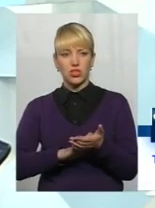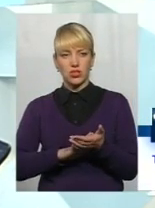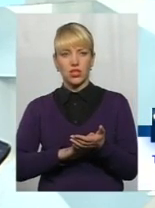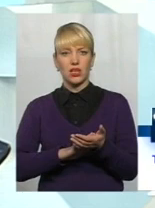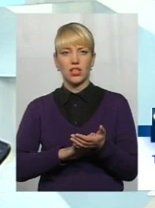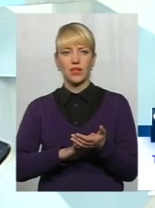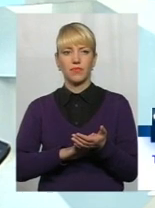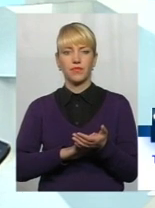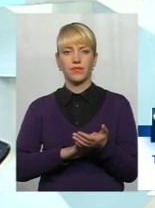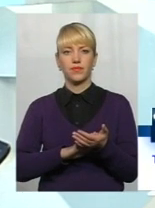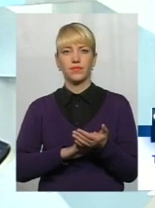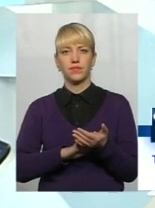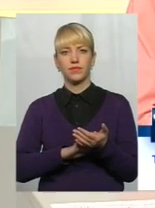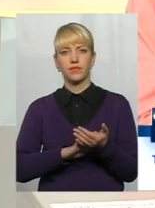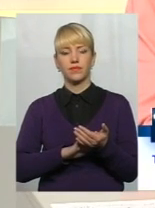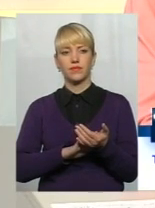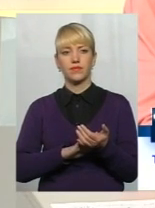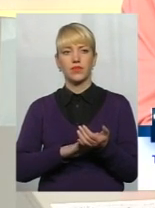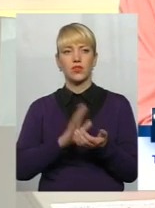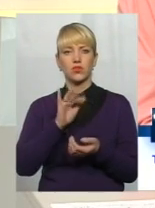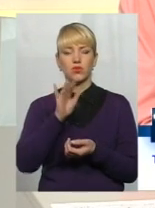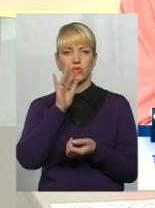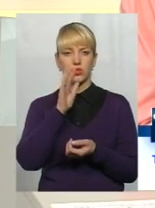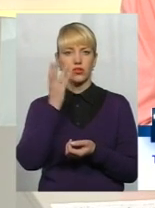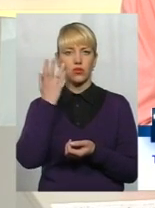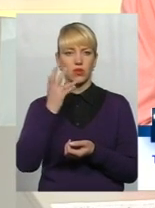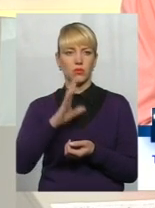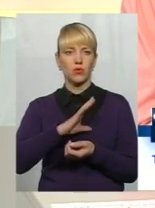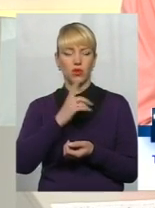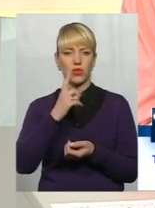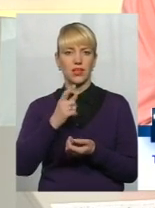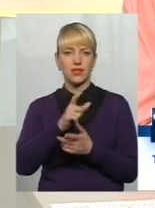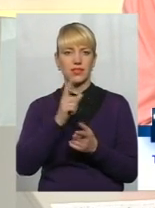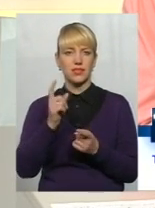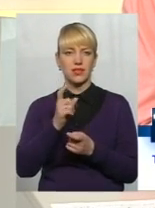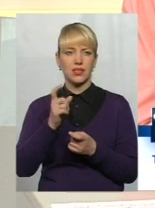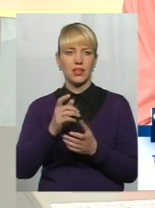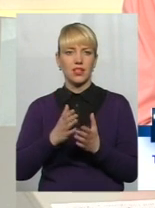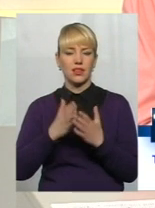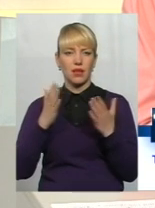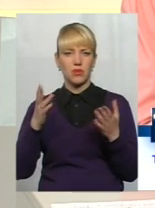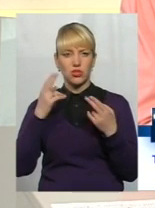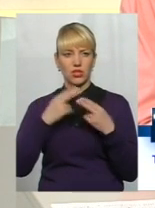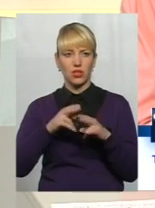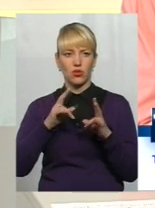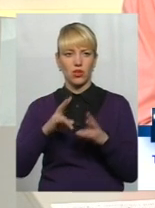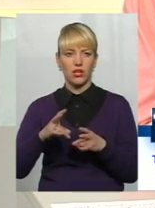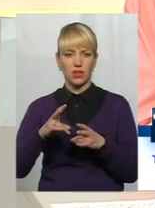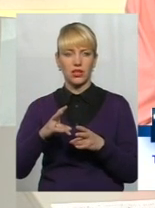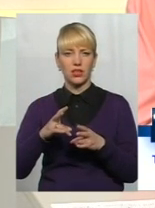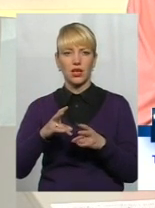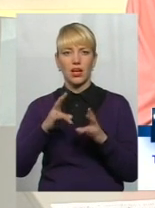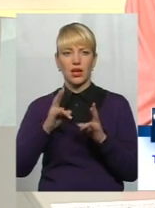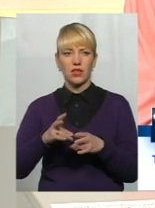річницю з того часу, коли відбулася одна з найбільших техногенних катастроф в Європі